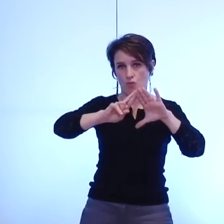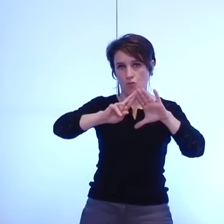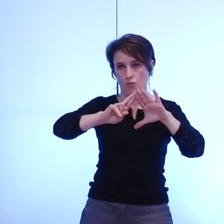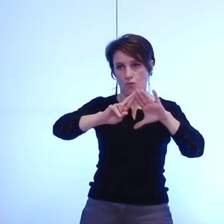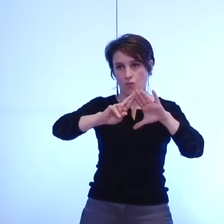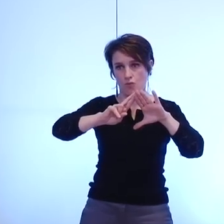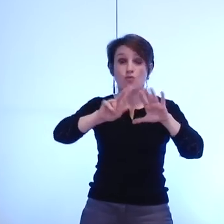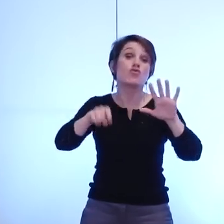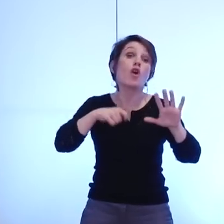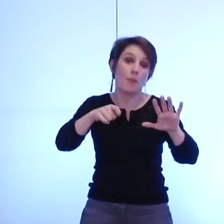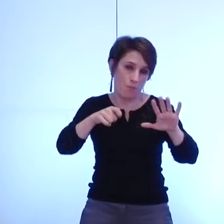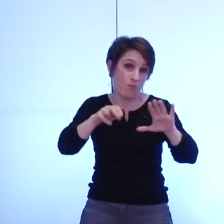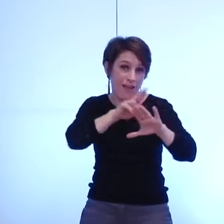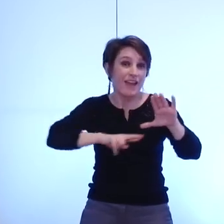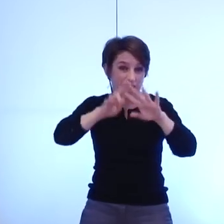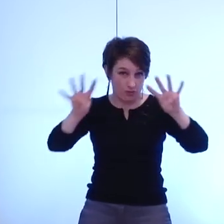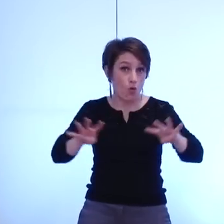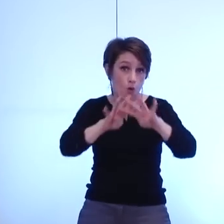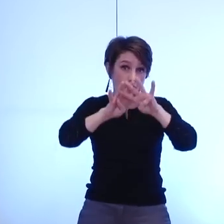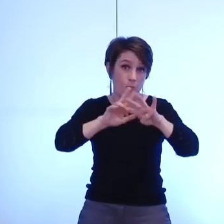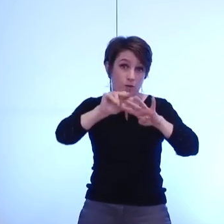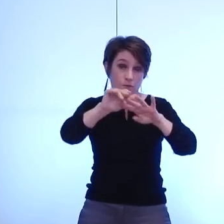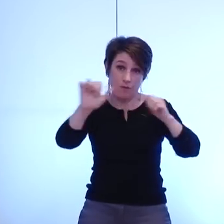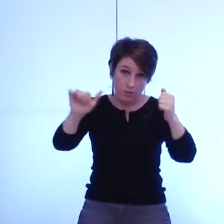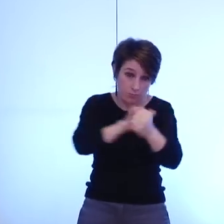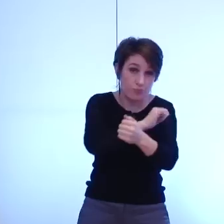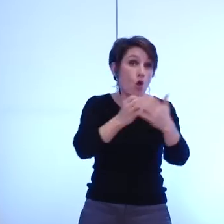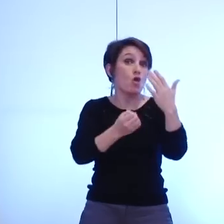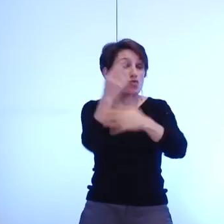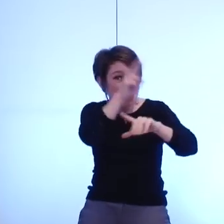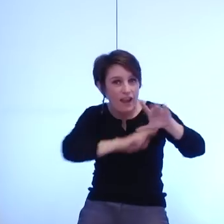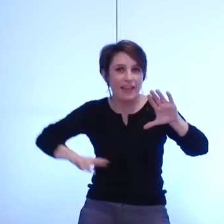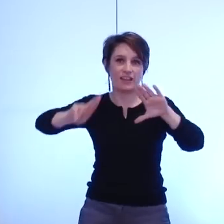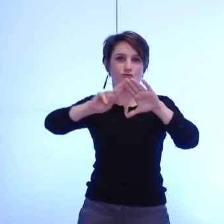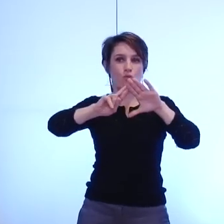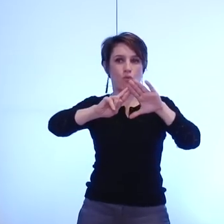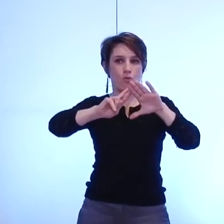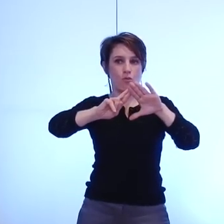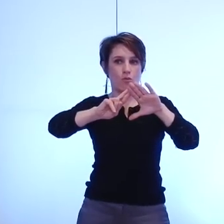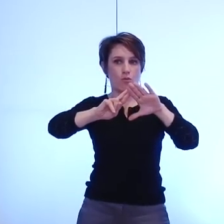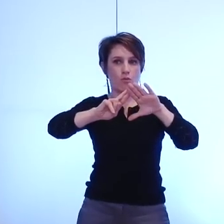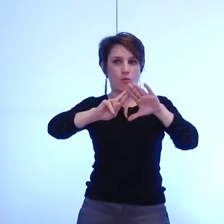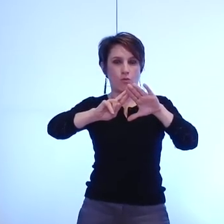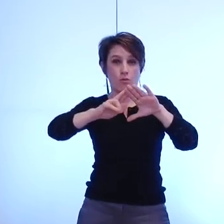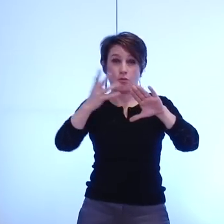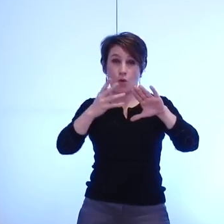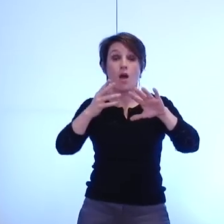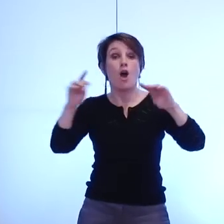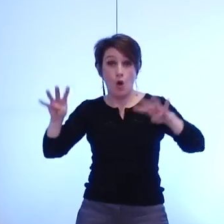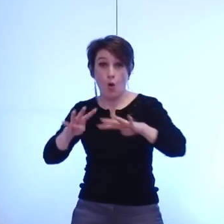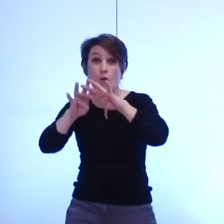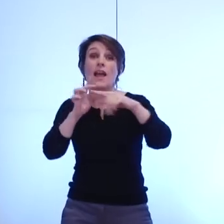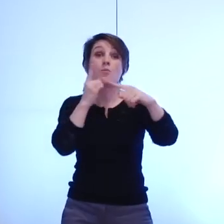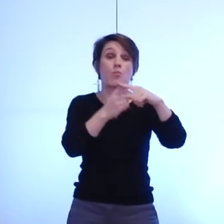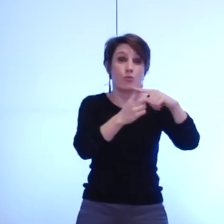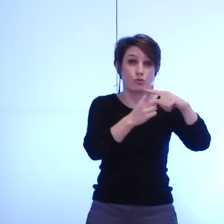deviendra normalement demain une nouvelle région qui consacrera l'union et de l'Auvergne et de Rhône